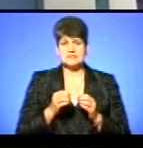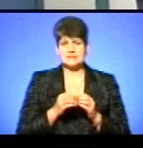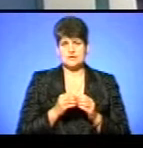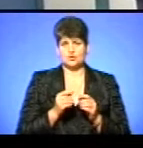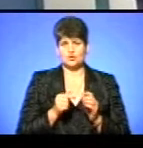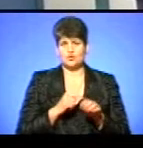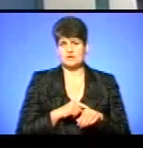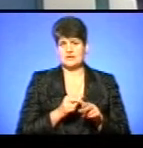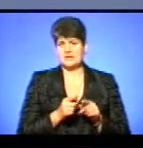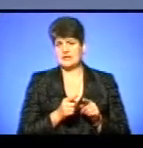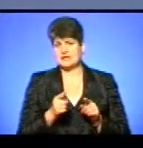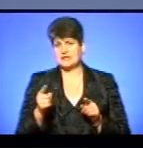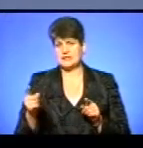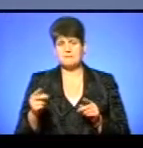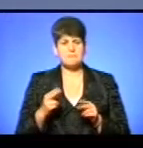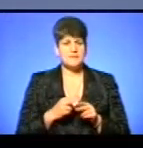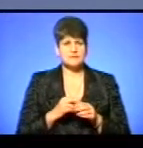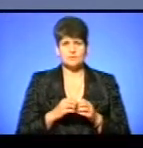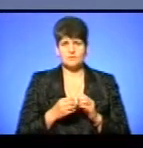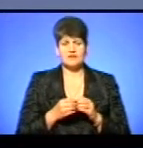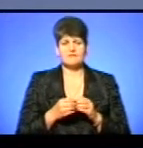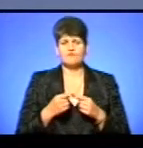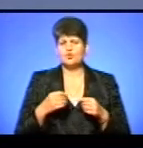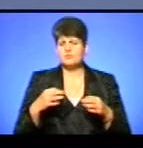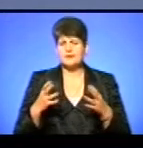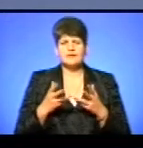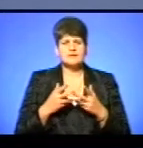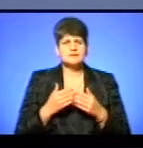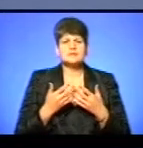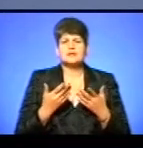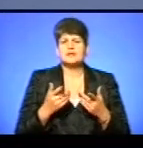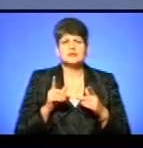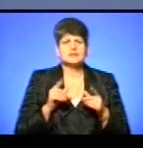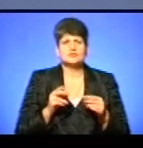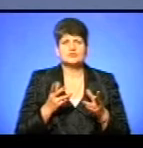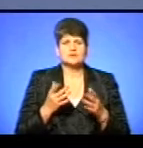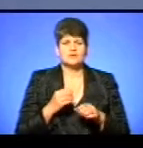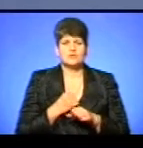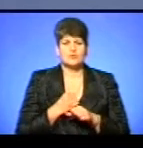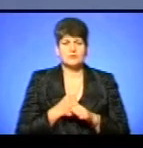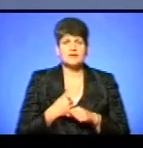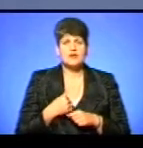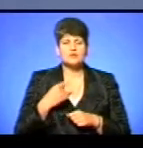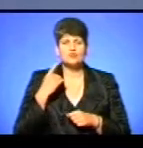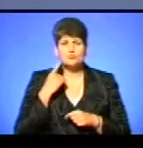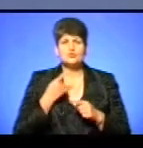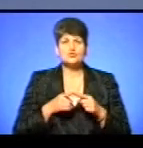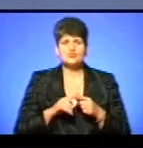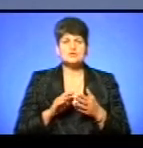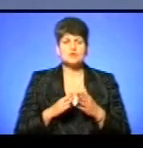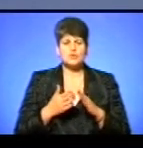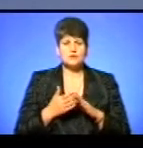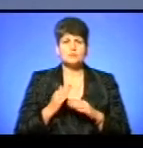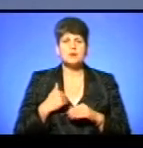години. Без жодних обмежень, в любій кількості, і скільки поїздок хочуть, стільки нехай здійснюють. Я думаю, що ту ситуацію ми